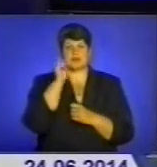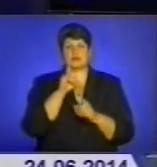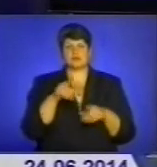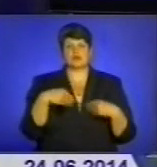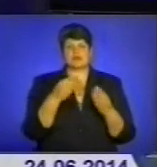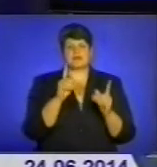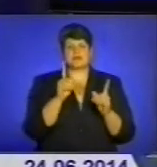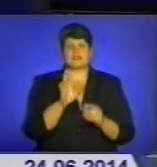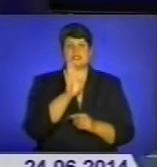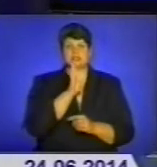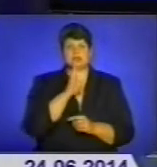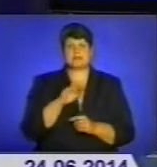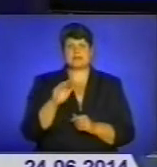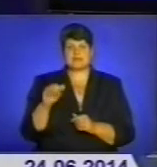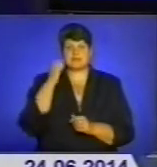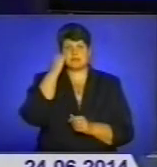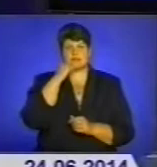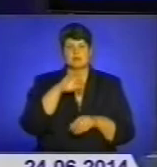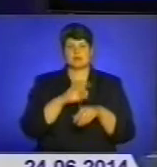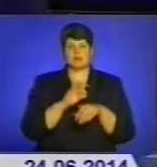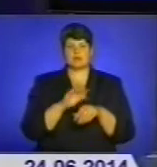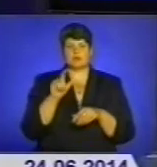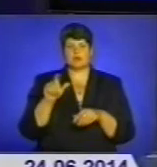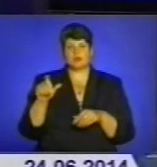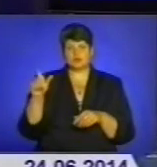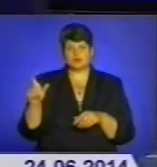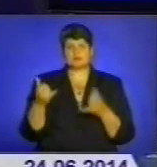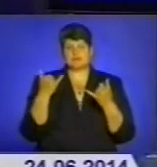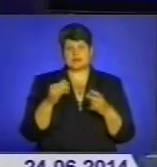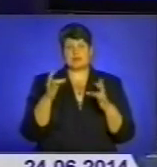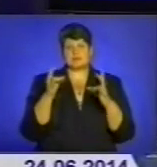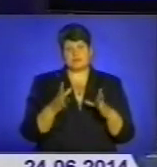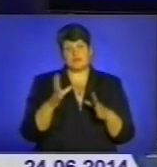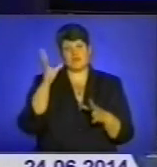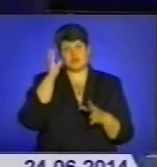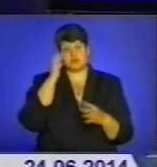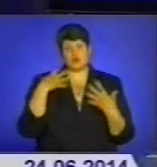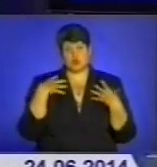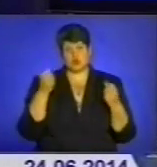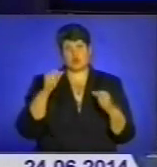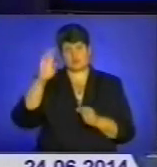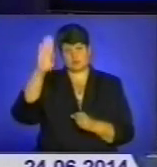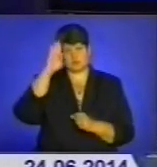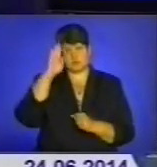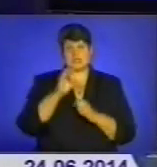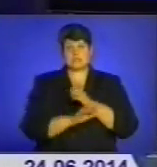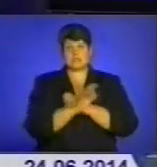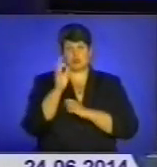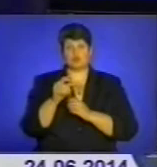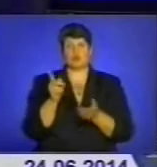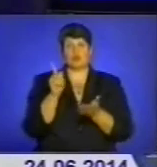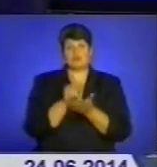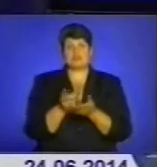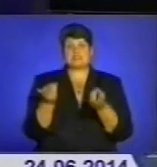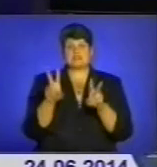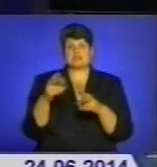жінкам, дітям, старим і хворим людям з регіонів, де зараз небезпечно. Бо вважають, що здорові чоловіки зі Сходу повинні залишатися на